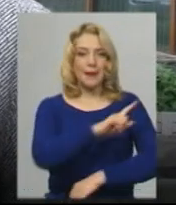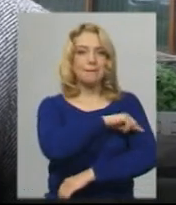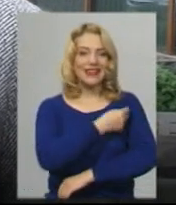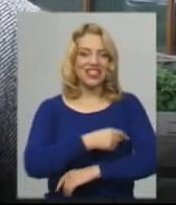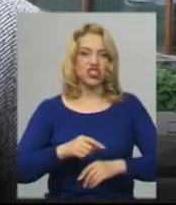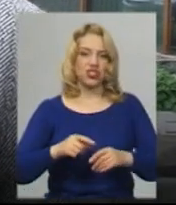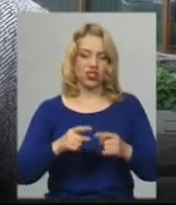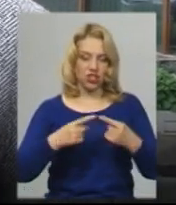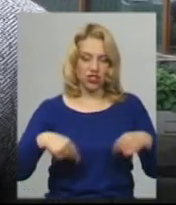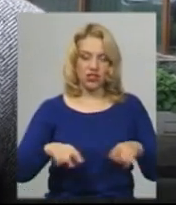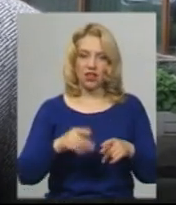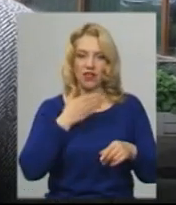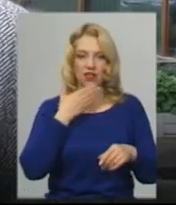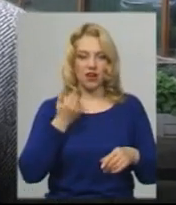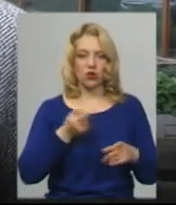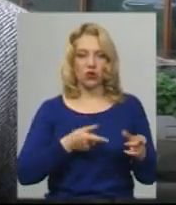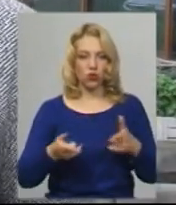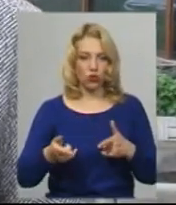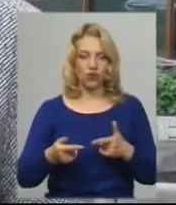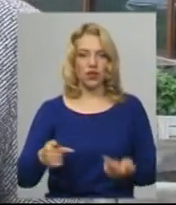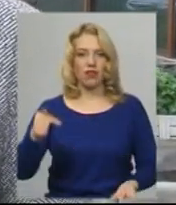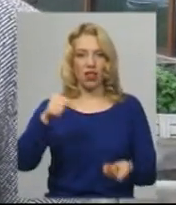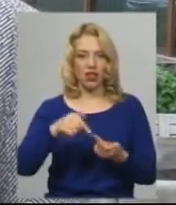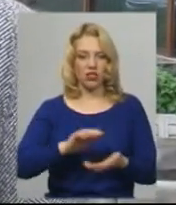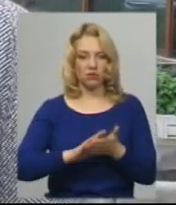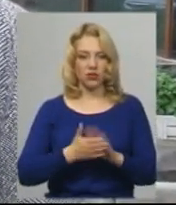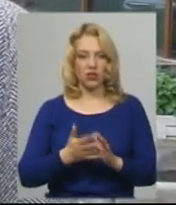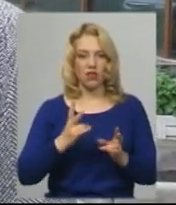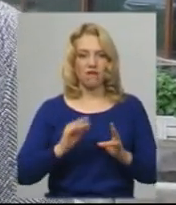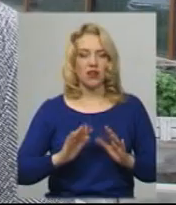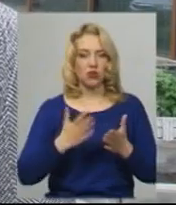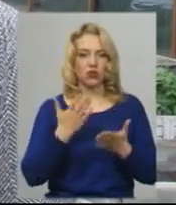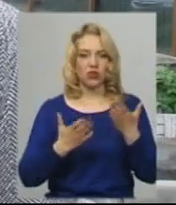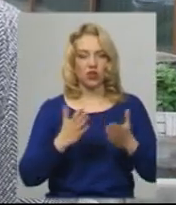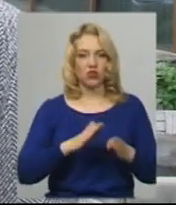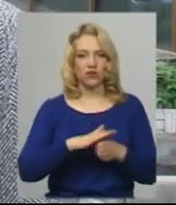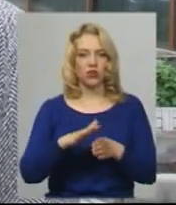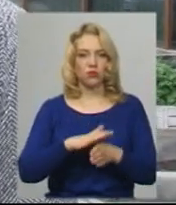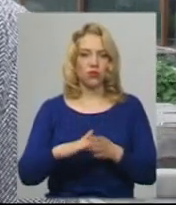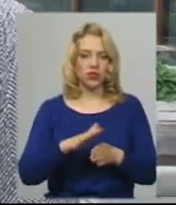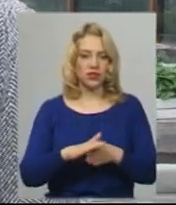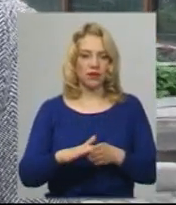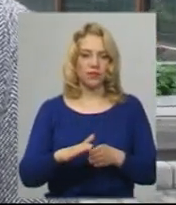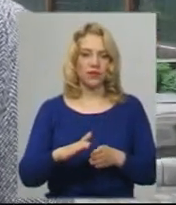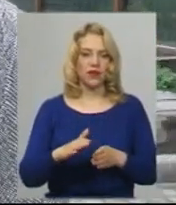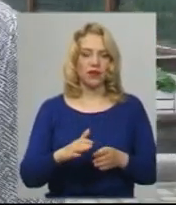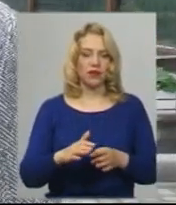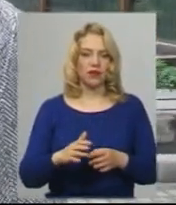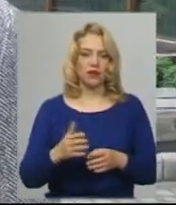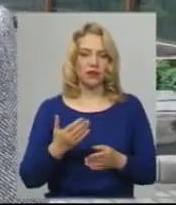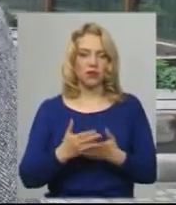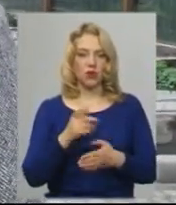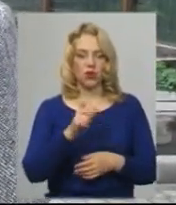належним чином на випадок, якщо відбудеться масове надходження